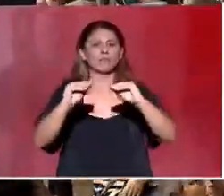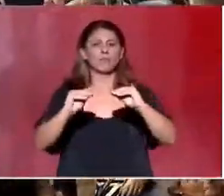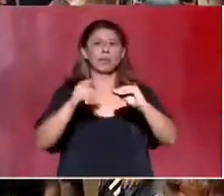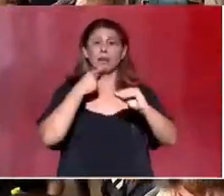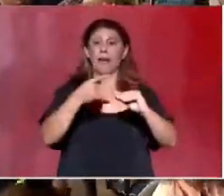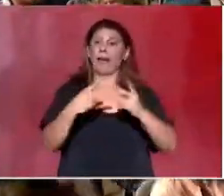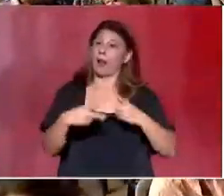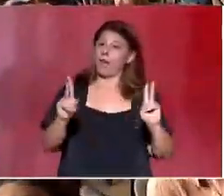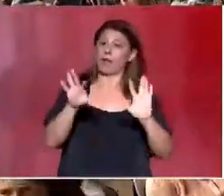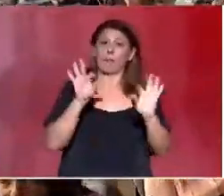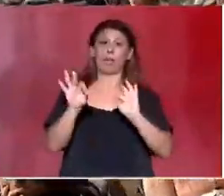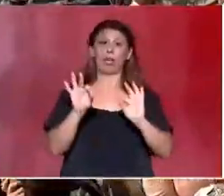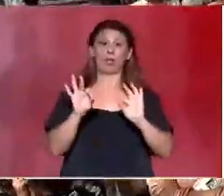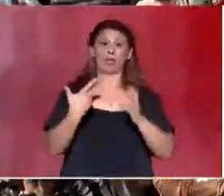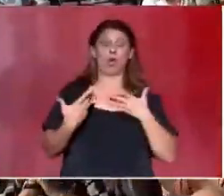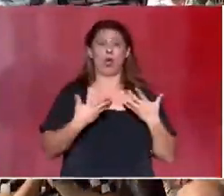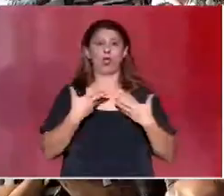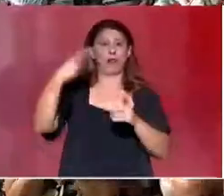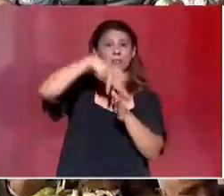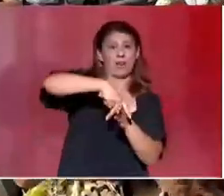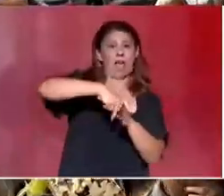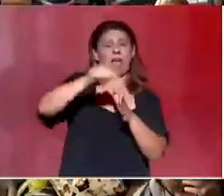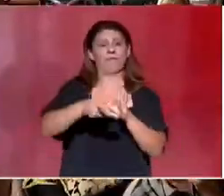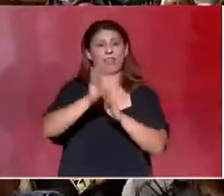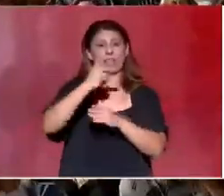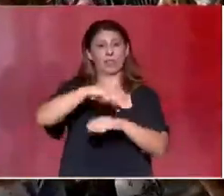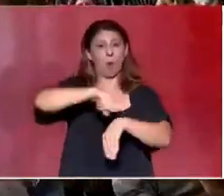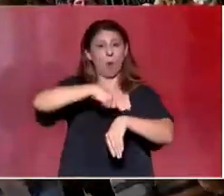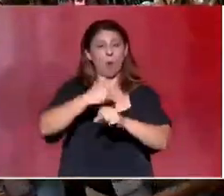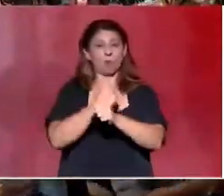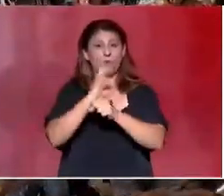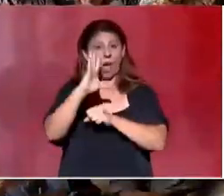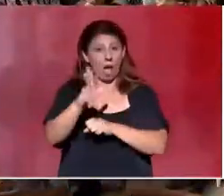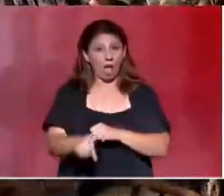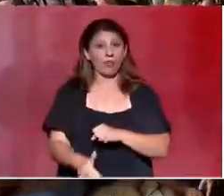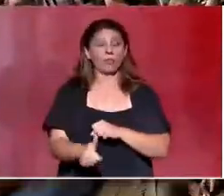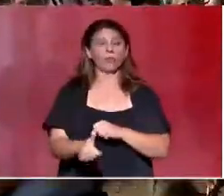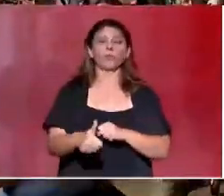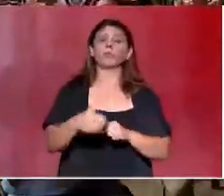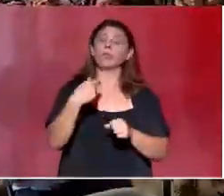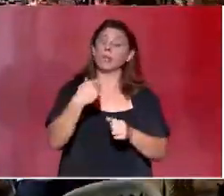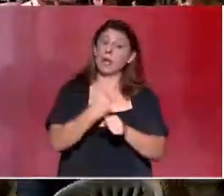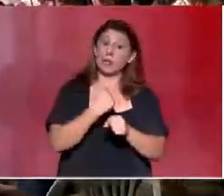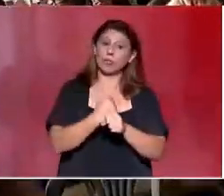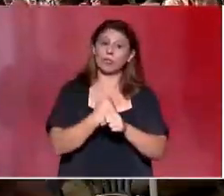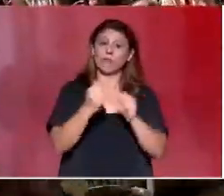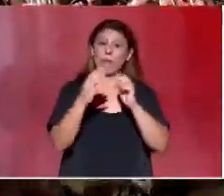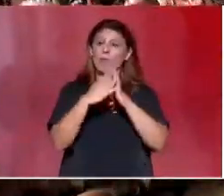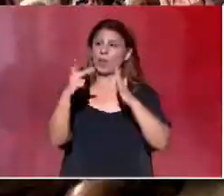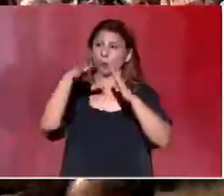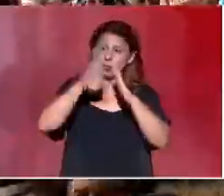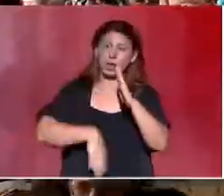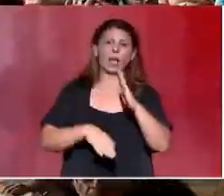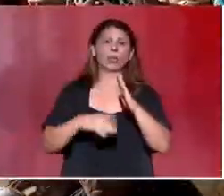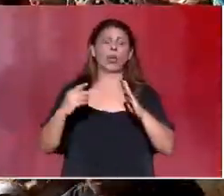τη σύγχρονη σκλαβιά, τις 13 ώρες δουλειά κάθε μέρα, την ανήλικη και απλήρωτη εργασία, την εργασιακή